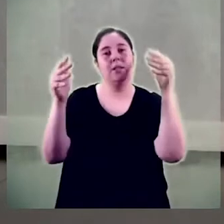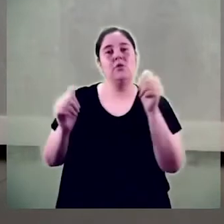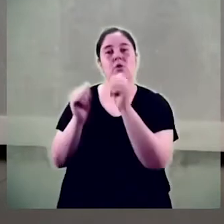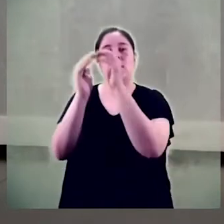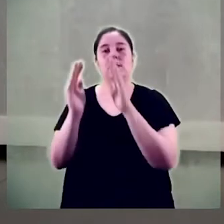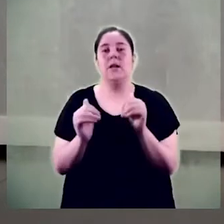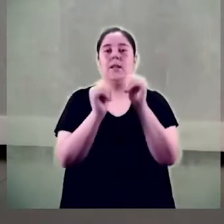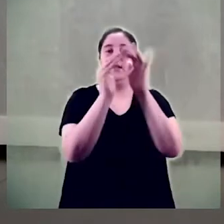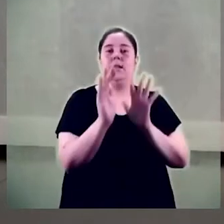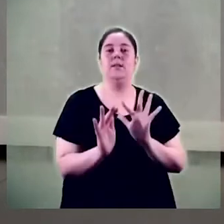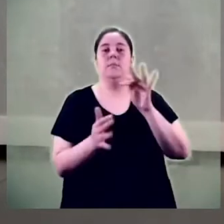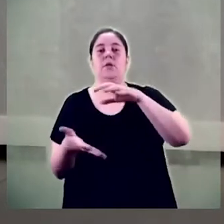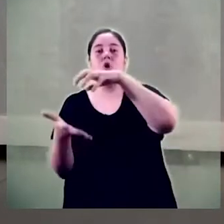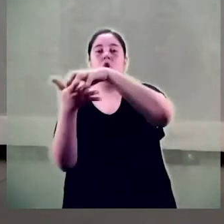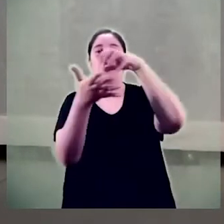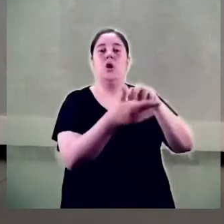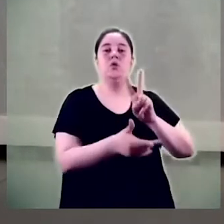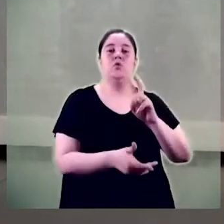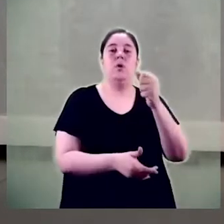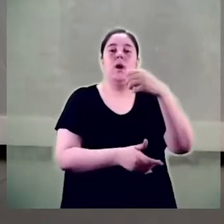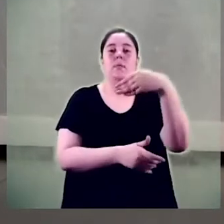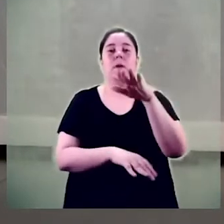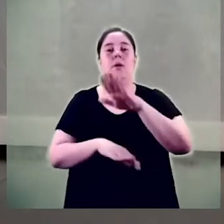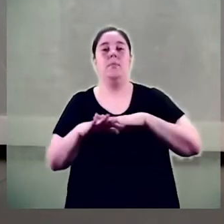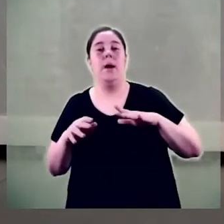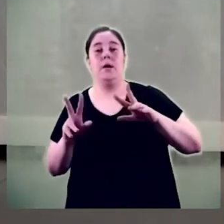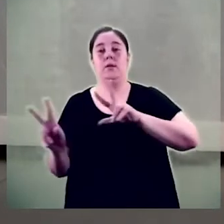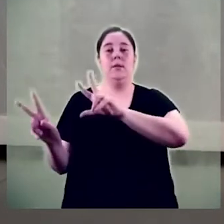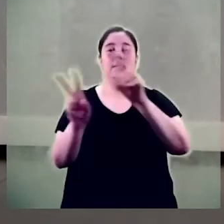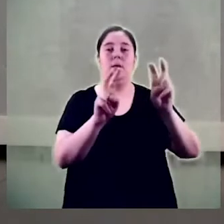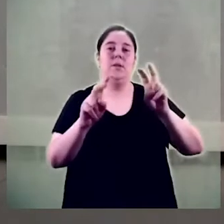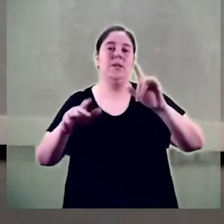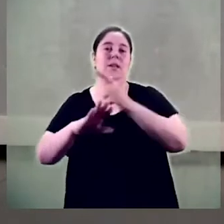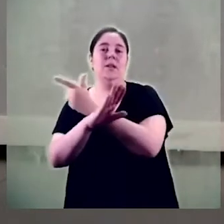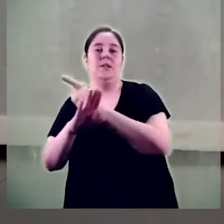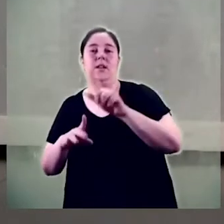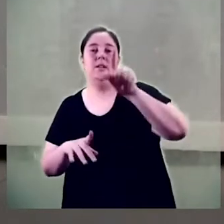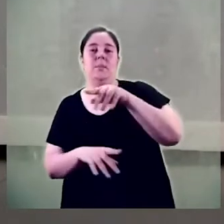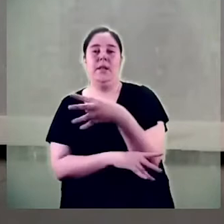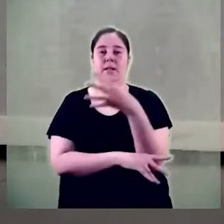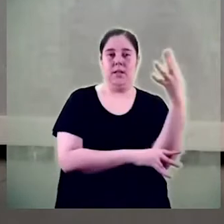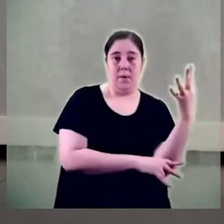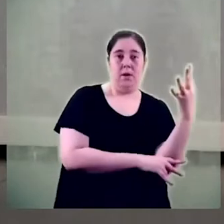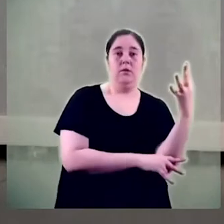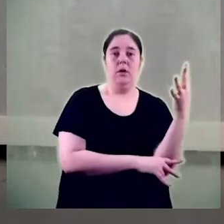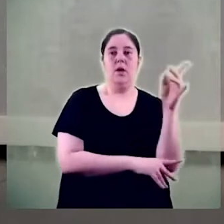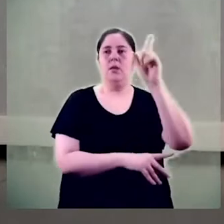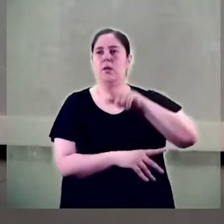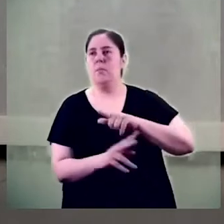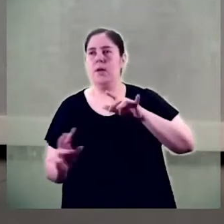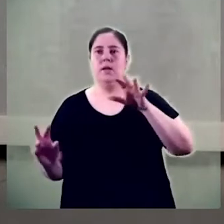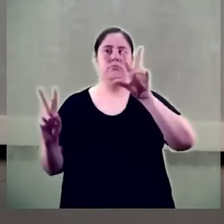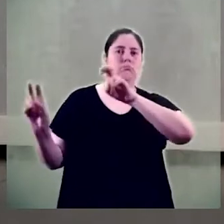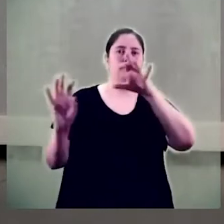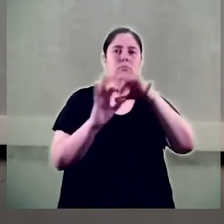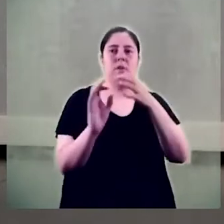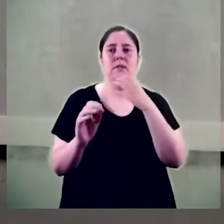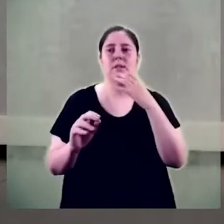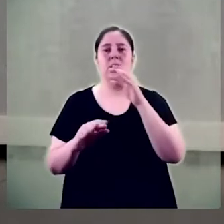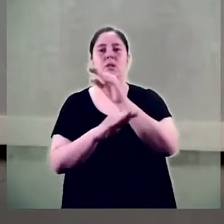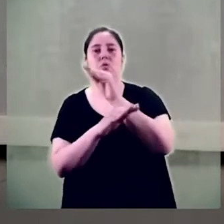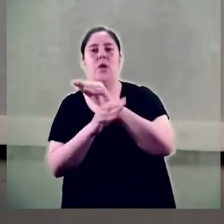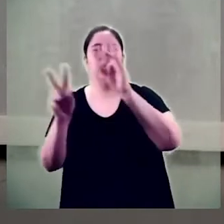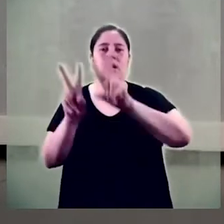òrgans de la UAB en matèries de polítiques de gènere i LGBTI, així com a iniciatives relacionades amb la docència i la recerca de la nostra